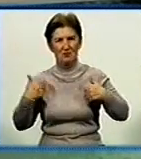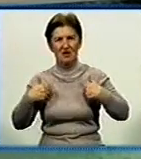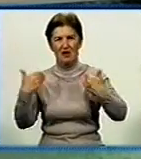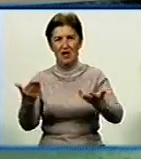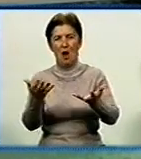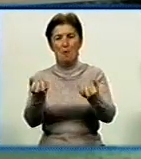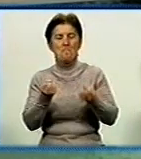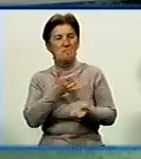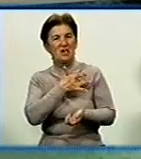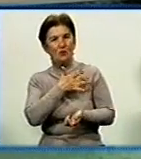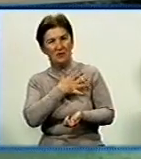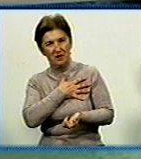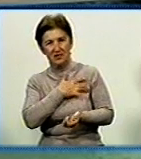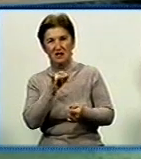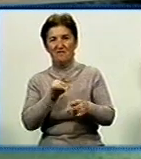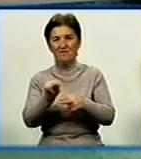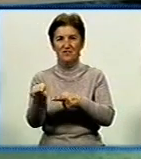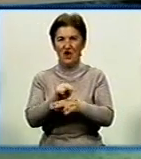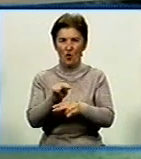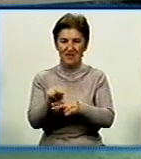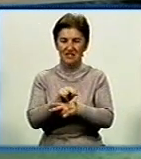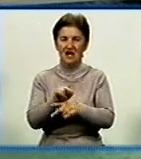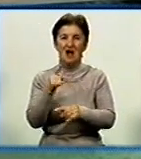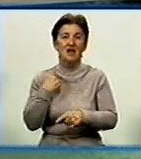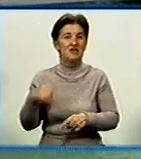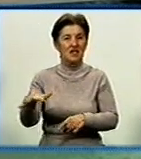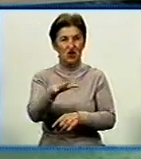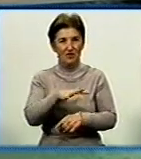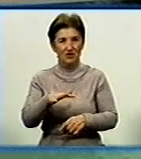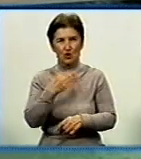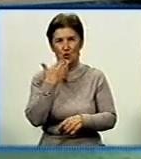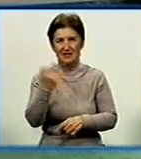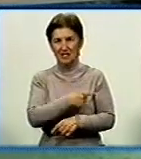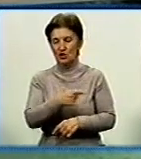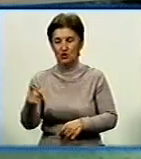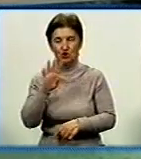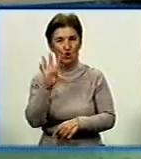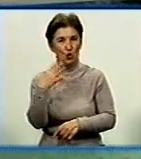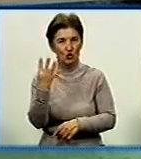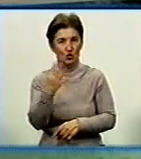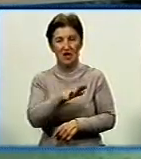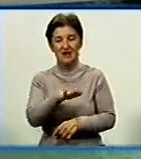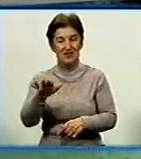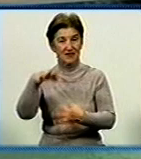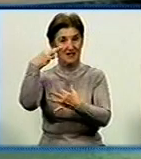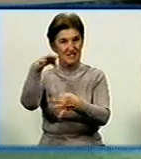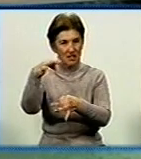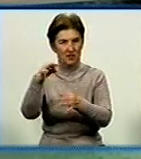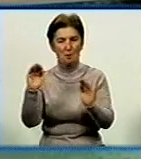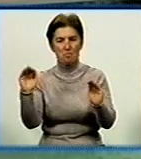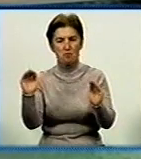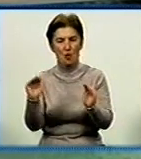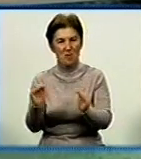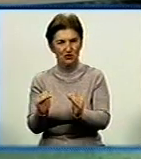прийомних батьків та батьків-вихователів. На Кірвоградщині протягом останніх 4 років дітей сирід поменшило. У 2010